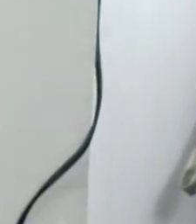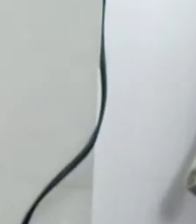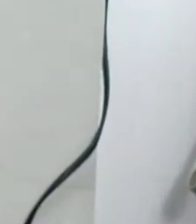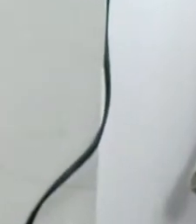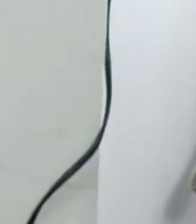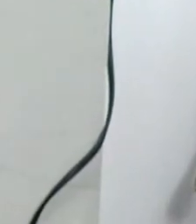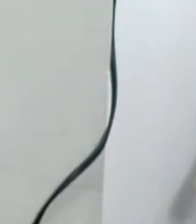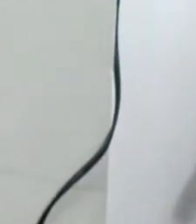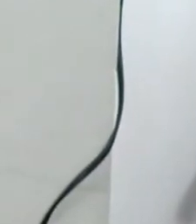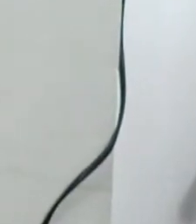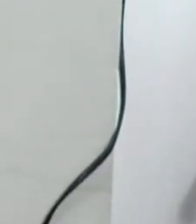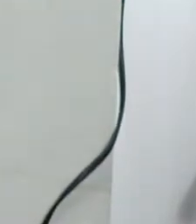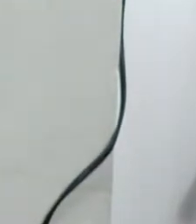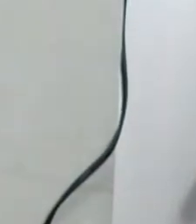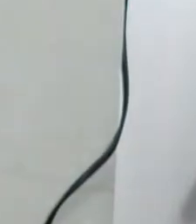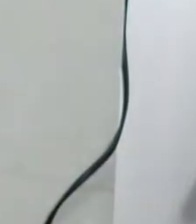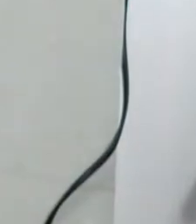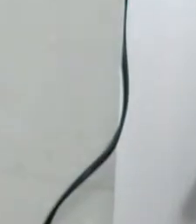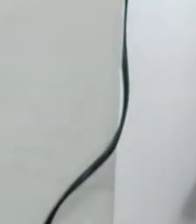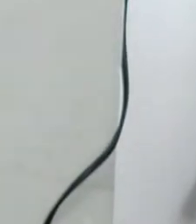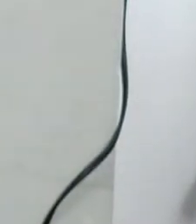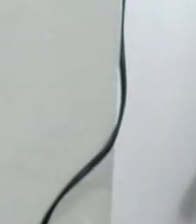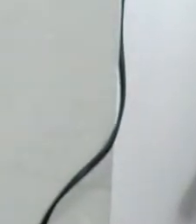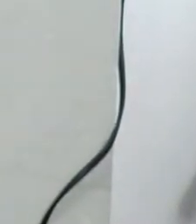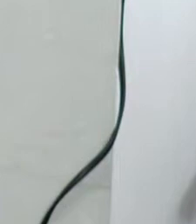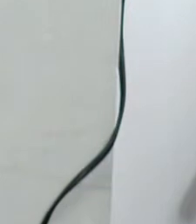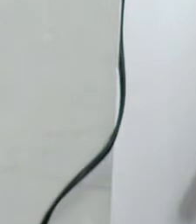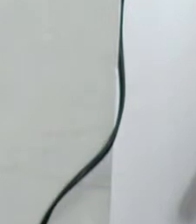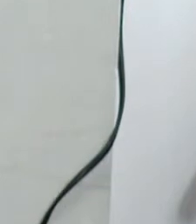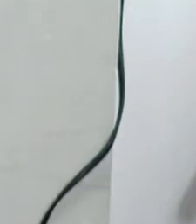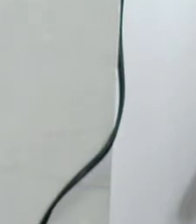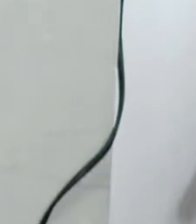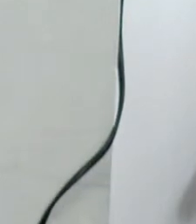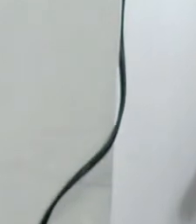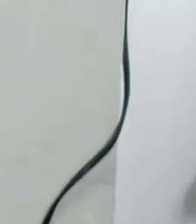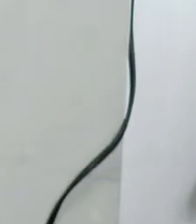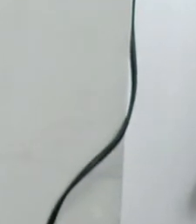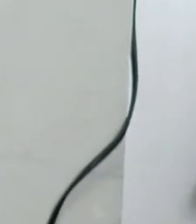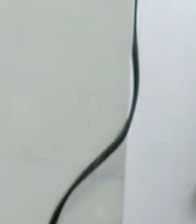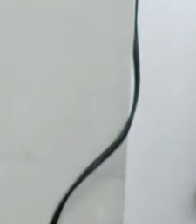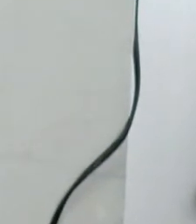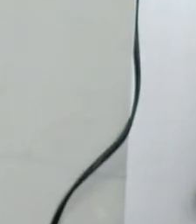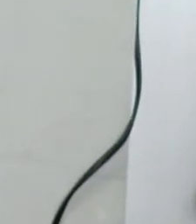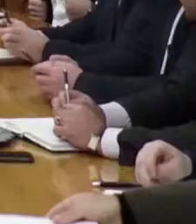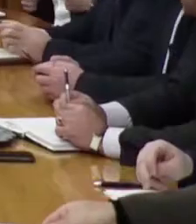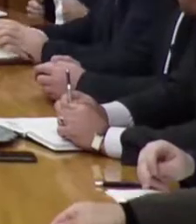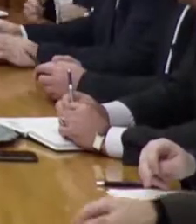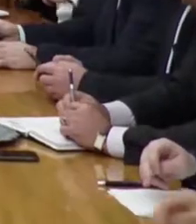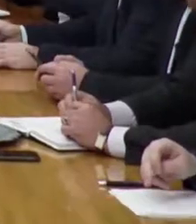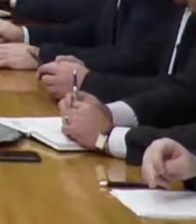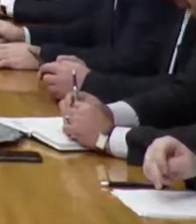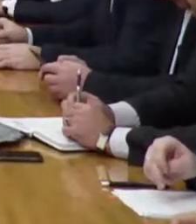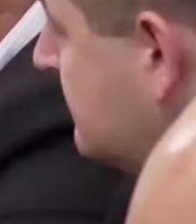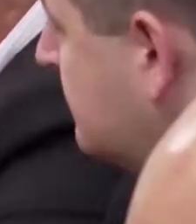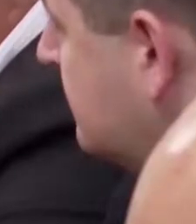відпрацювали. Ті, що біля прокуратури на вулиці Спаській. В принципі, підприємство готове. Ми чекаємо на команду. Головний